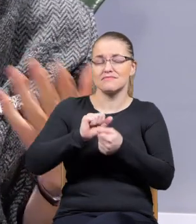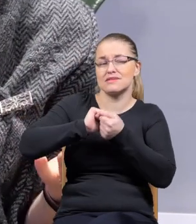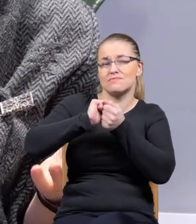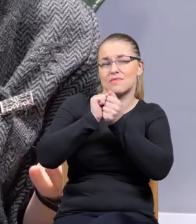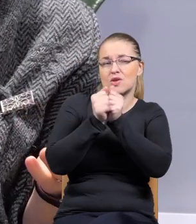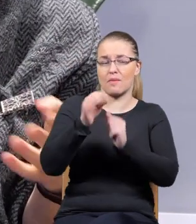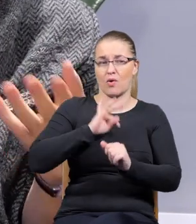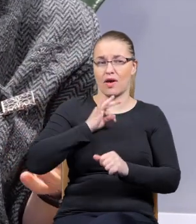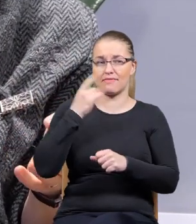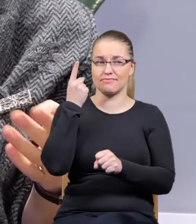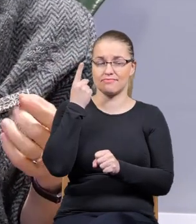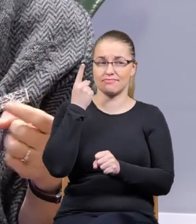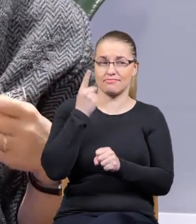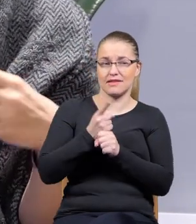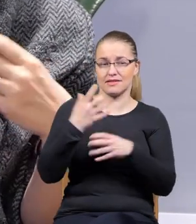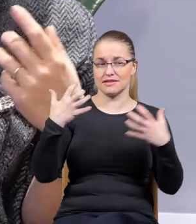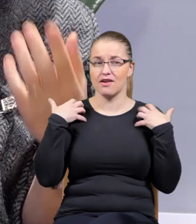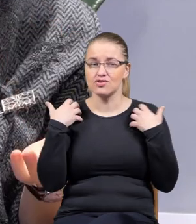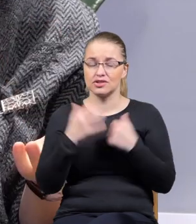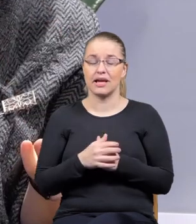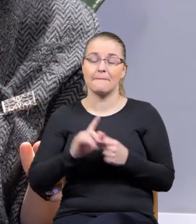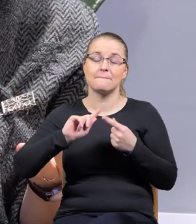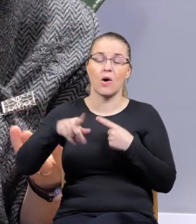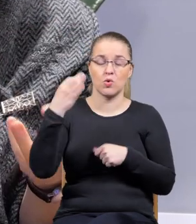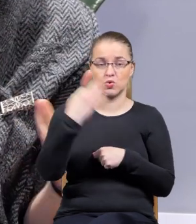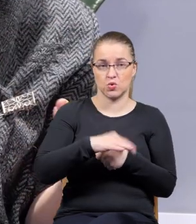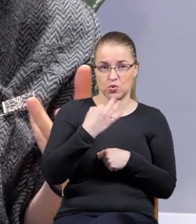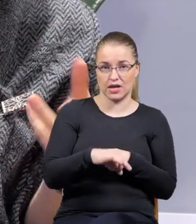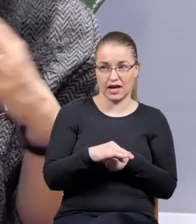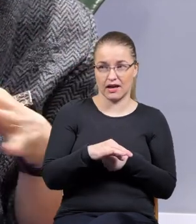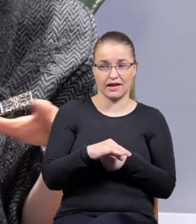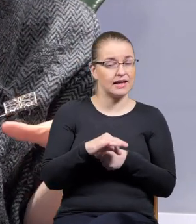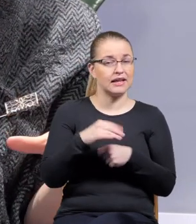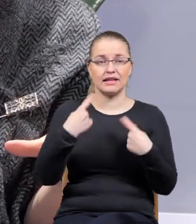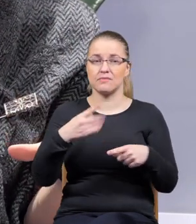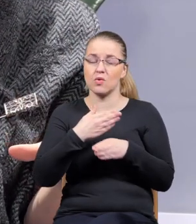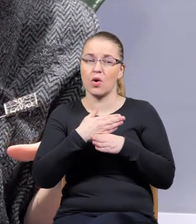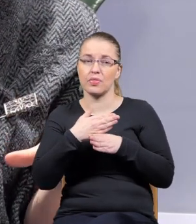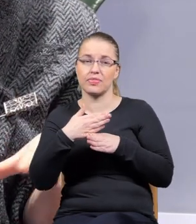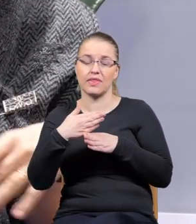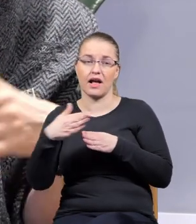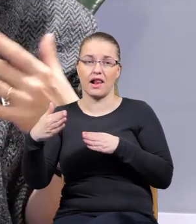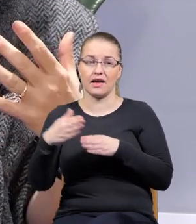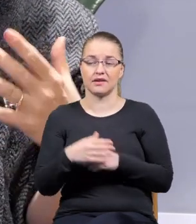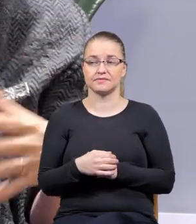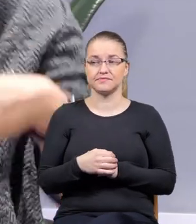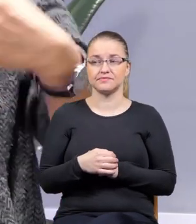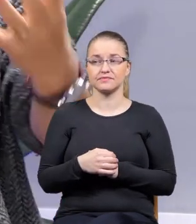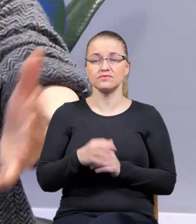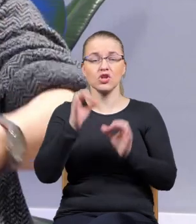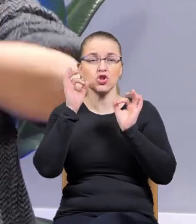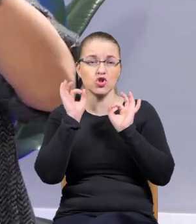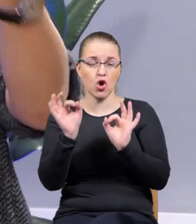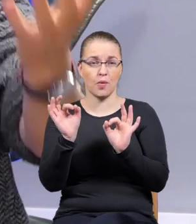jakoś moje życie, było to, że po studiach jakby nie kontynuowałam dobrze